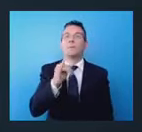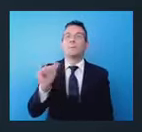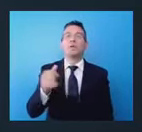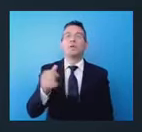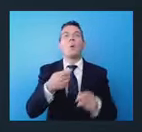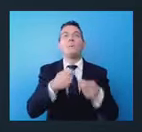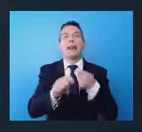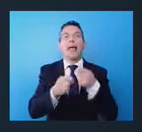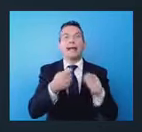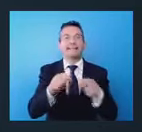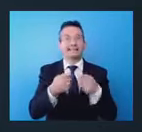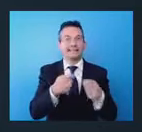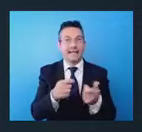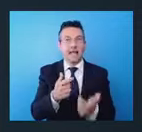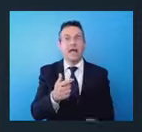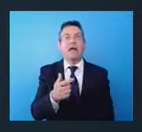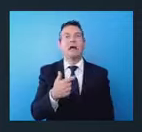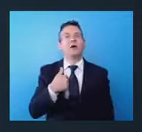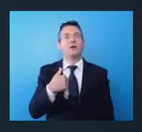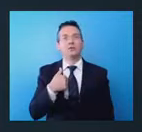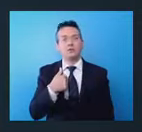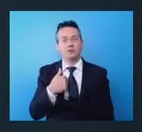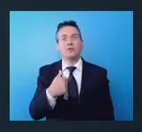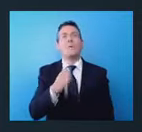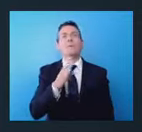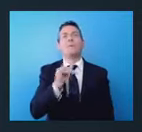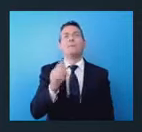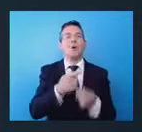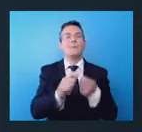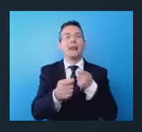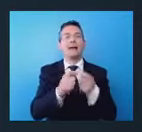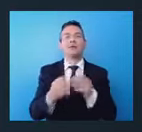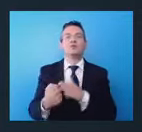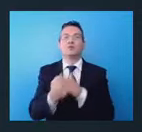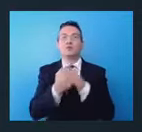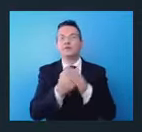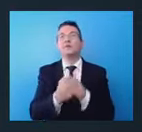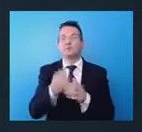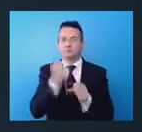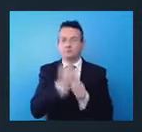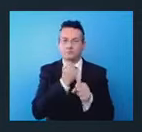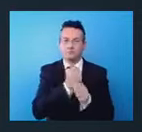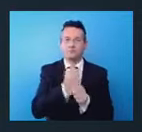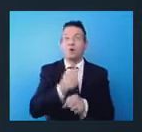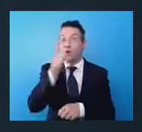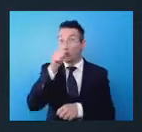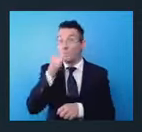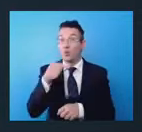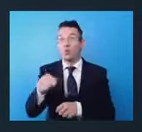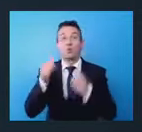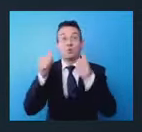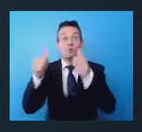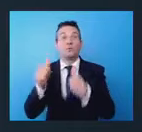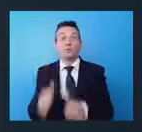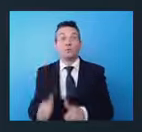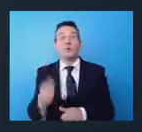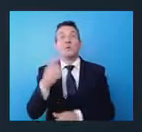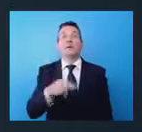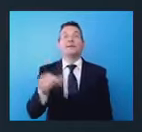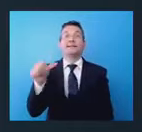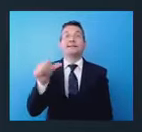nella produzione bioplastica sostenibile, a luglio entrerà il bando della cosiddetta SUP, single use plastic.